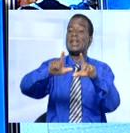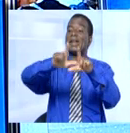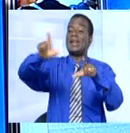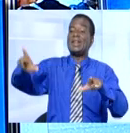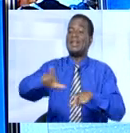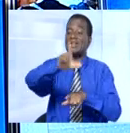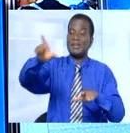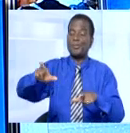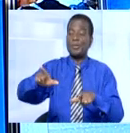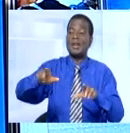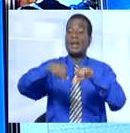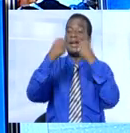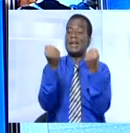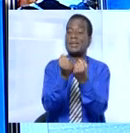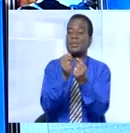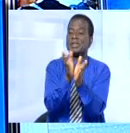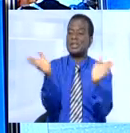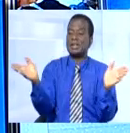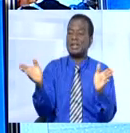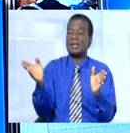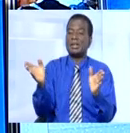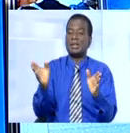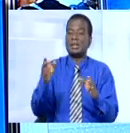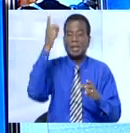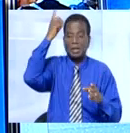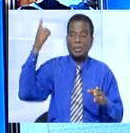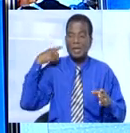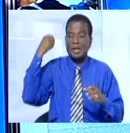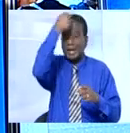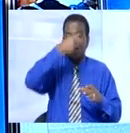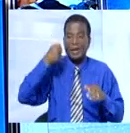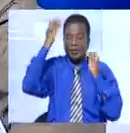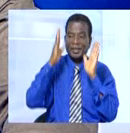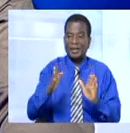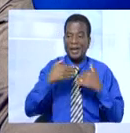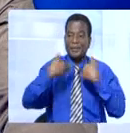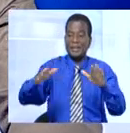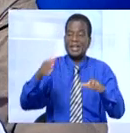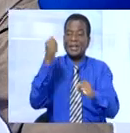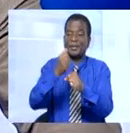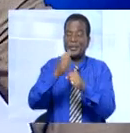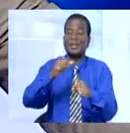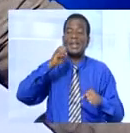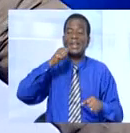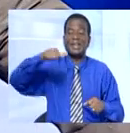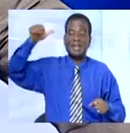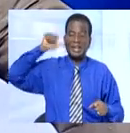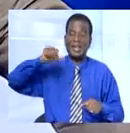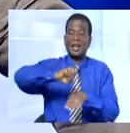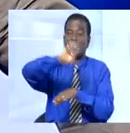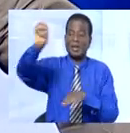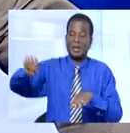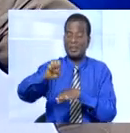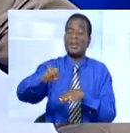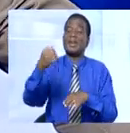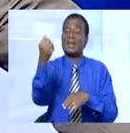des parlementaires africains sur la population et le développement a closé travaux hier mercredi. Quatre engagements sanctionnés,'est